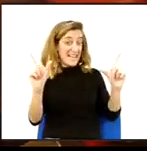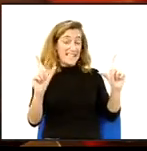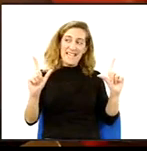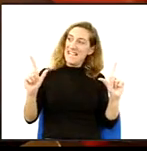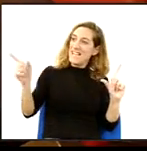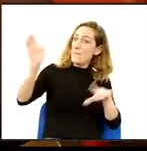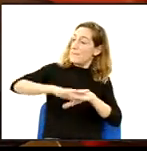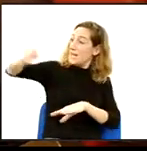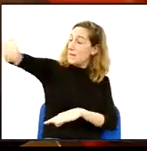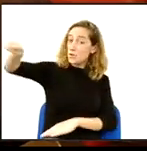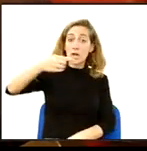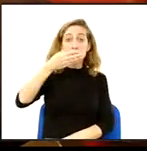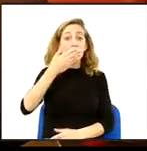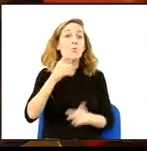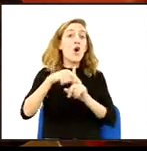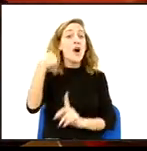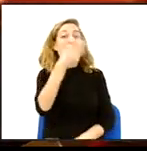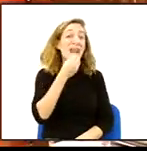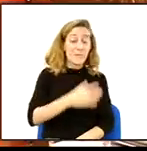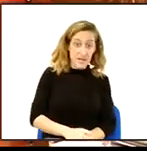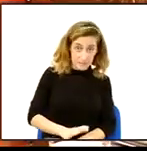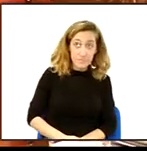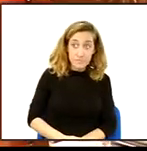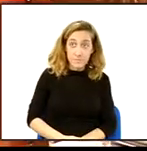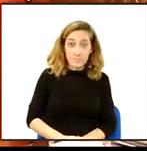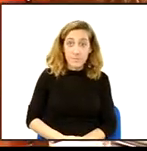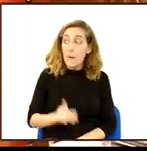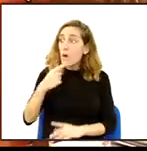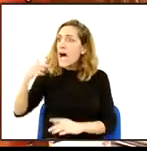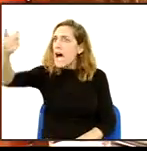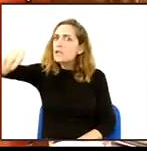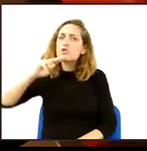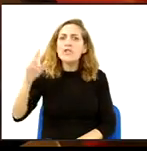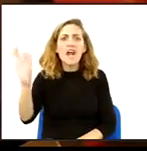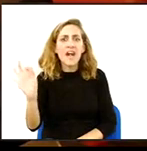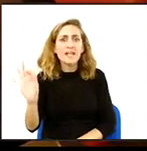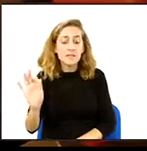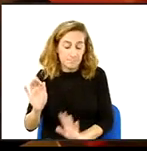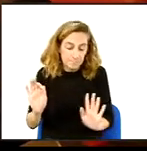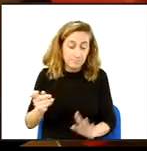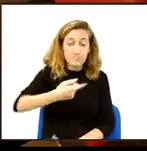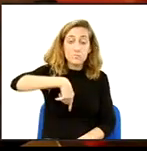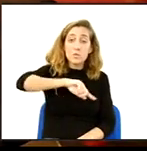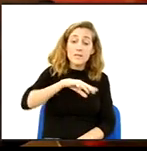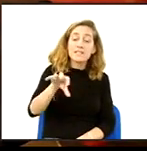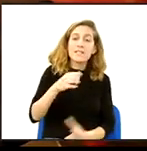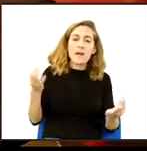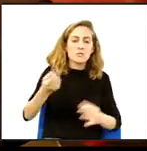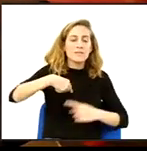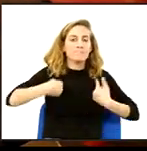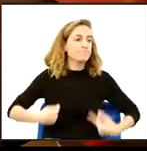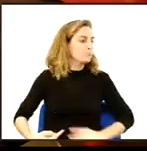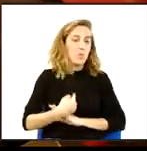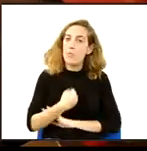quedar-hi bé. però és clar, no tindran pas cap vot d'aquesta gent. O sigui, nosaltres entenem que teníem l'obligació